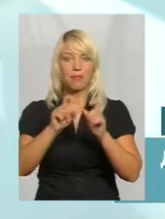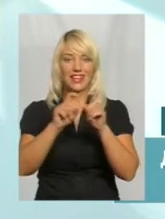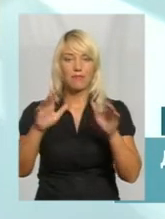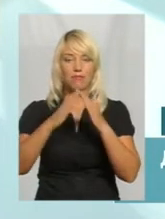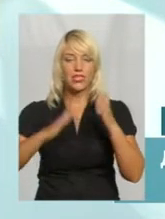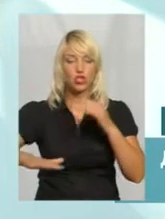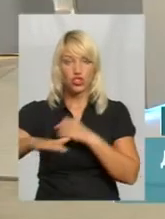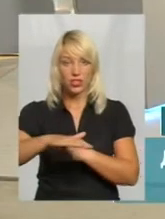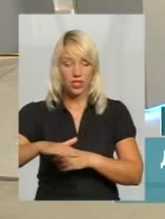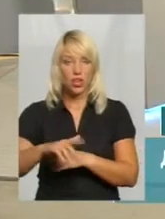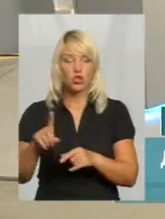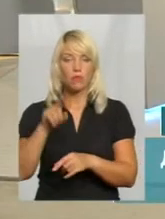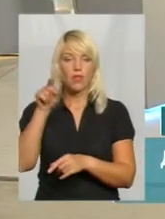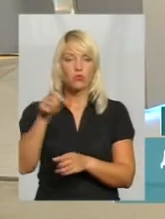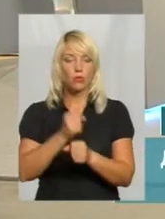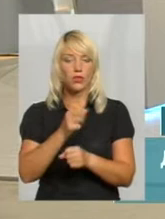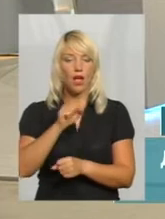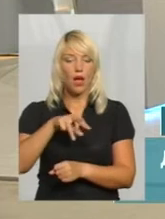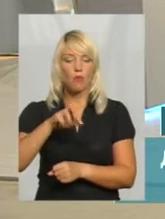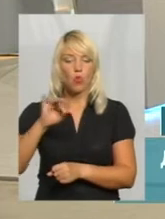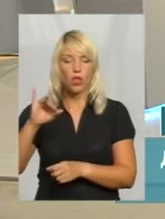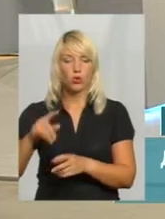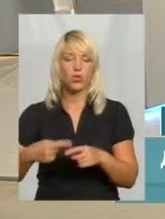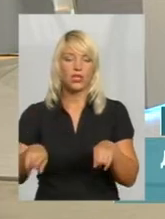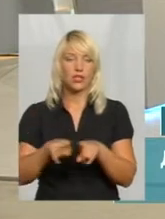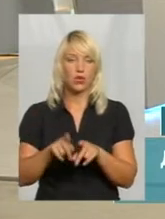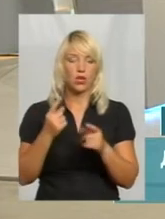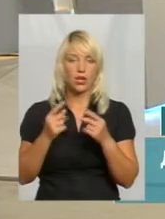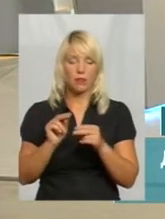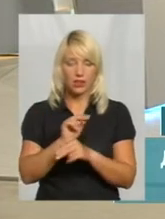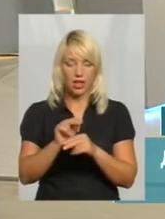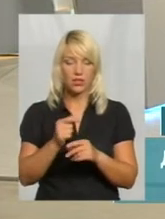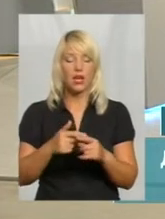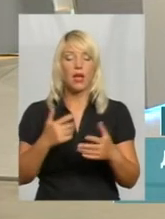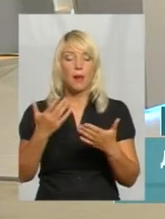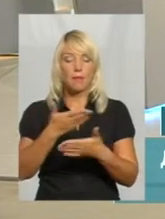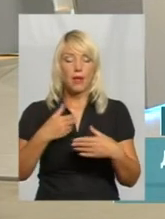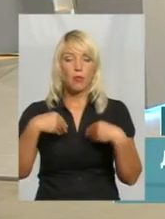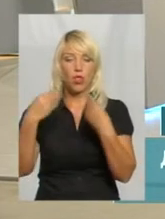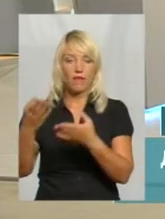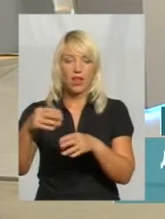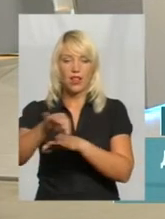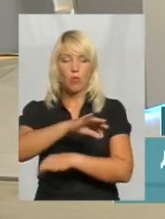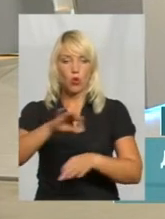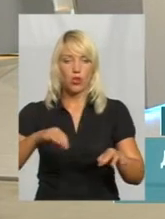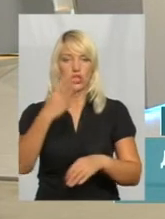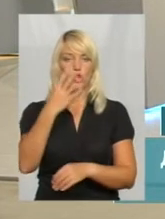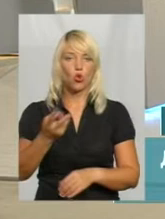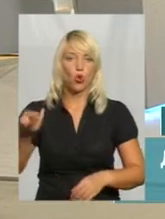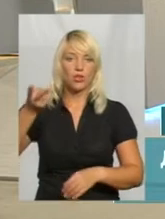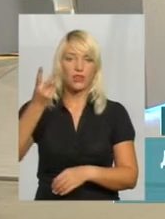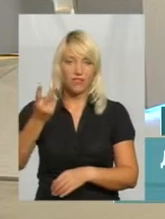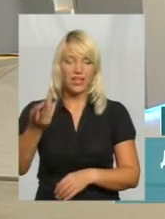там амбулаторій, і також капітальне будівництво. В принципі, в проєкті ми подавали 42 амбулаторії,